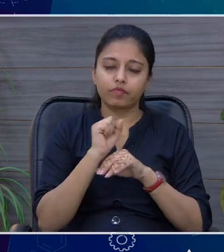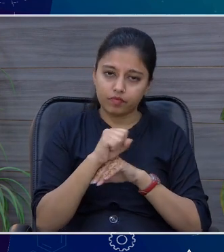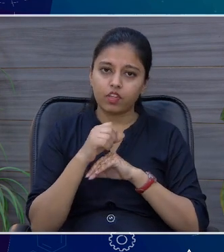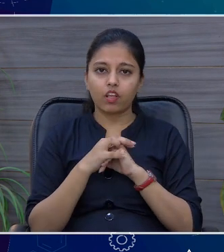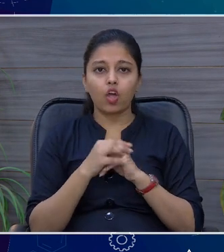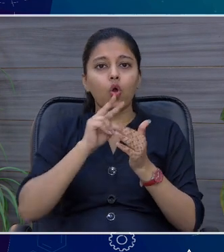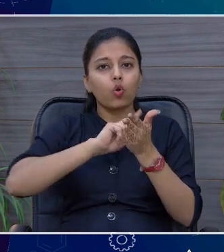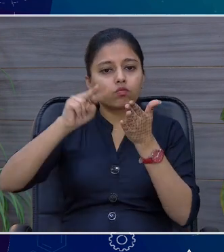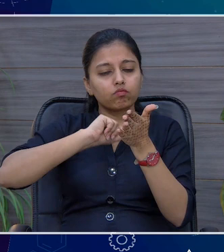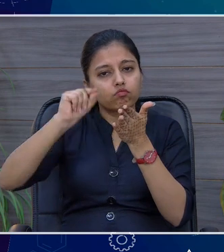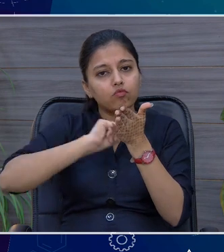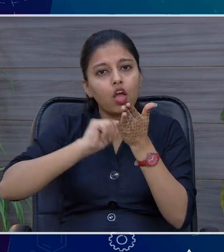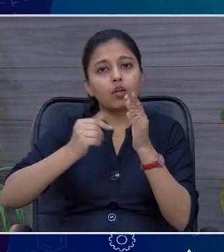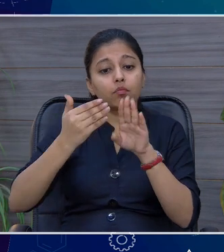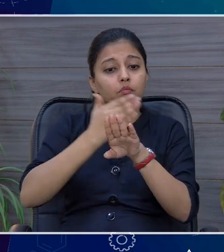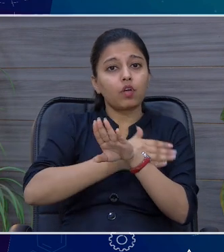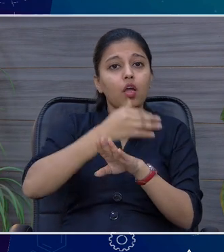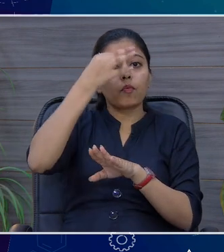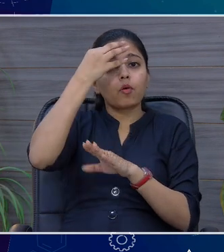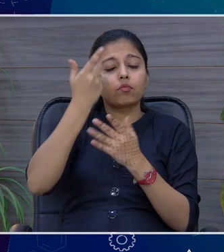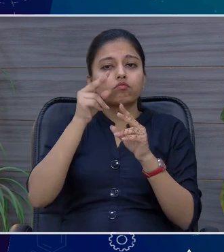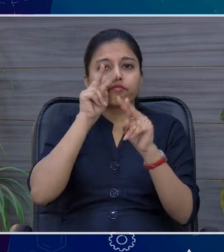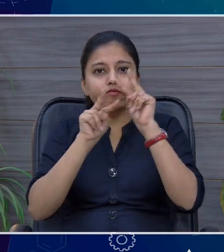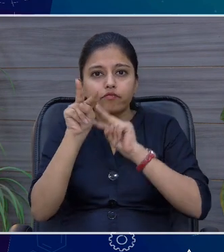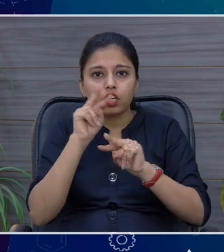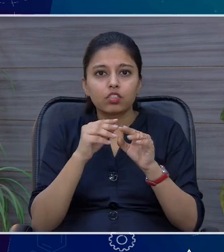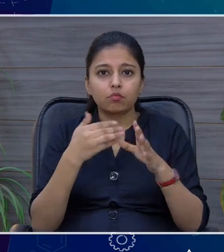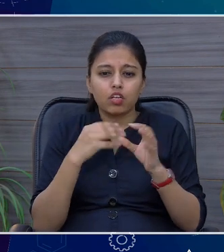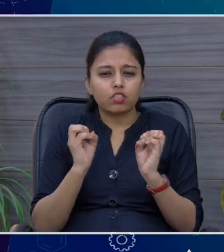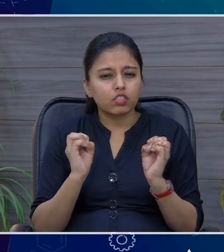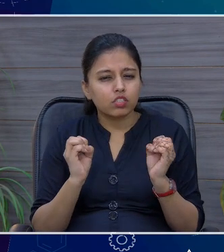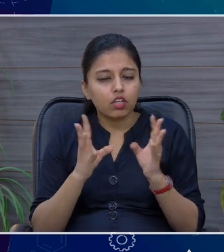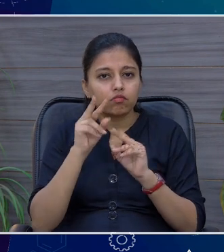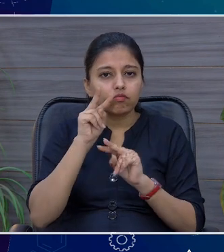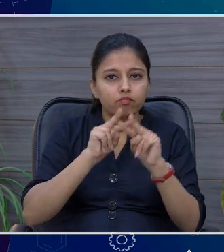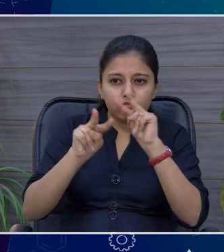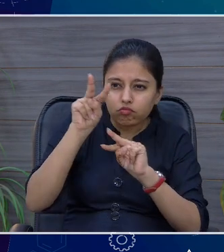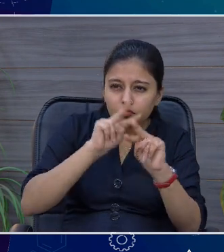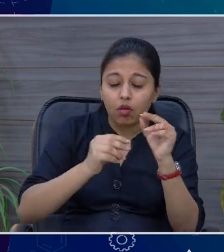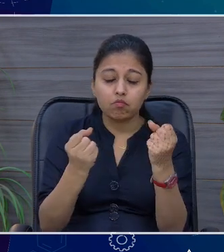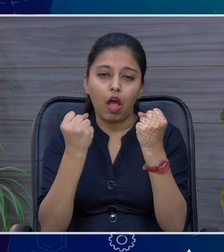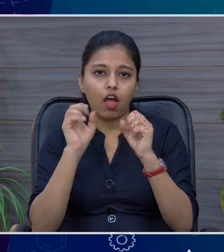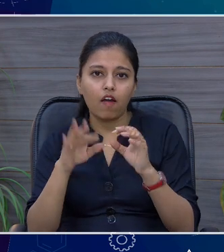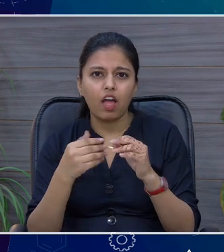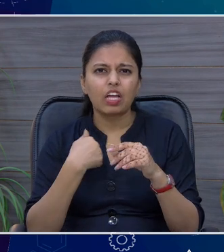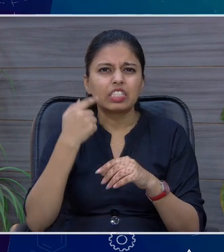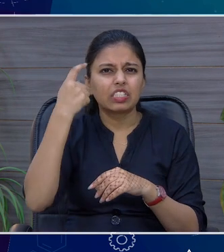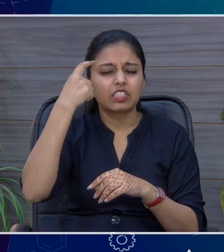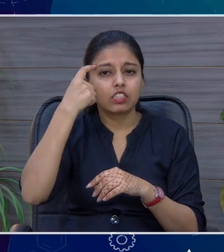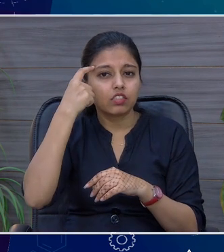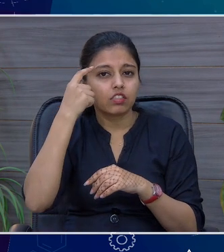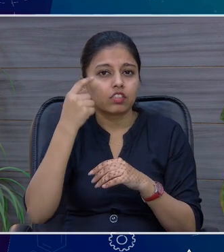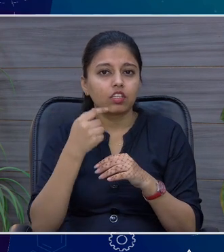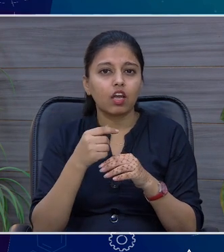मेरा जो बहुत बड़ा मोटिव था वो था मेरी विजुलाइजेशन मेरी स्टार्टिंग से स्टॉंग थी I was good in visualizing मुझे लगता है बहुत साथ डिस्लेक्सिक हम उसको